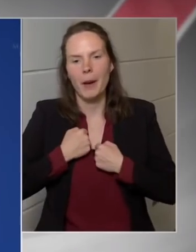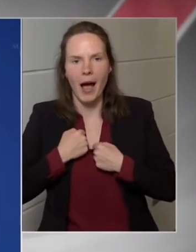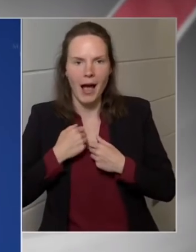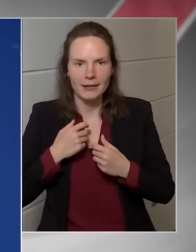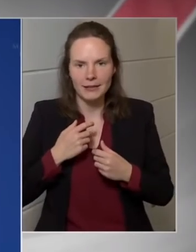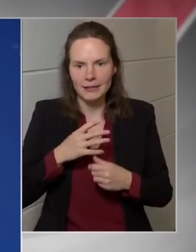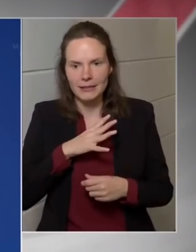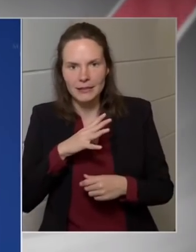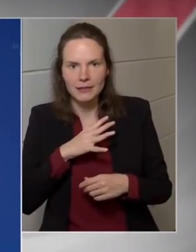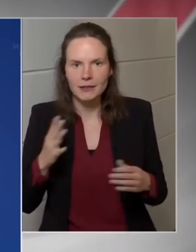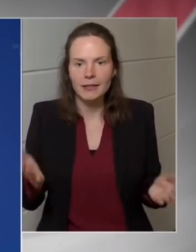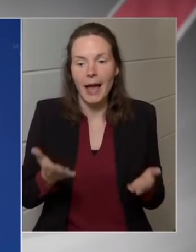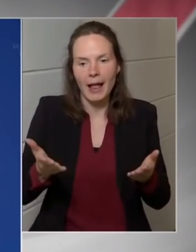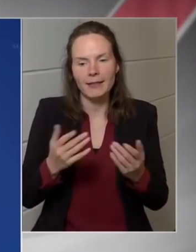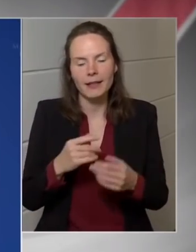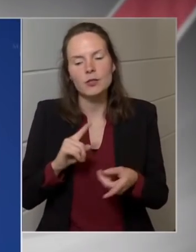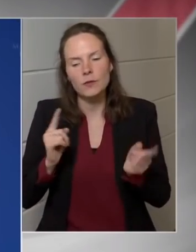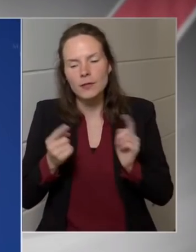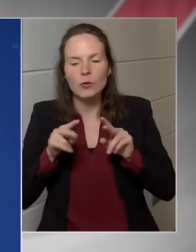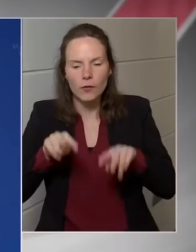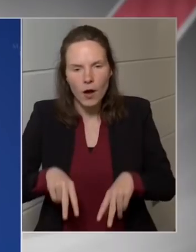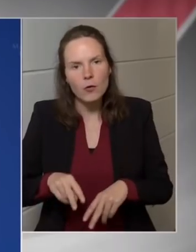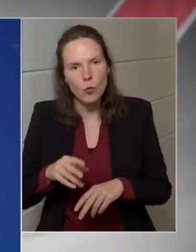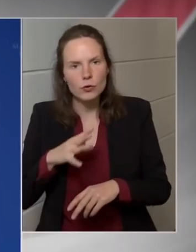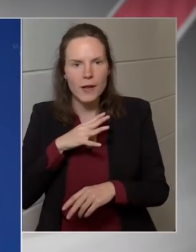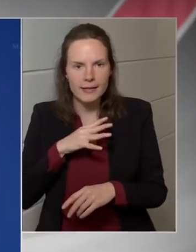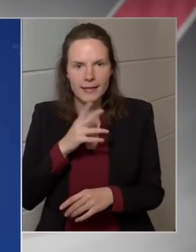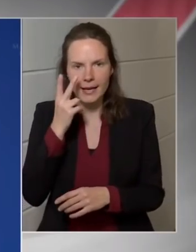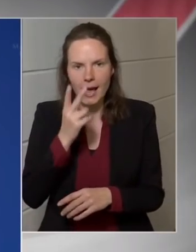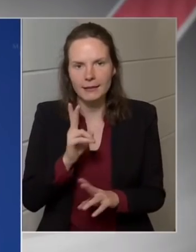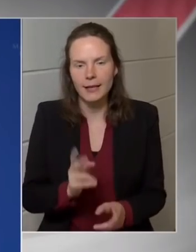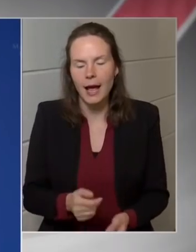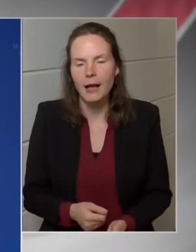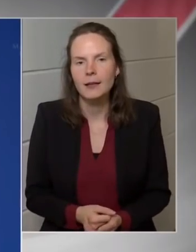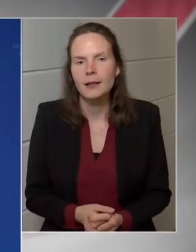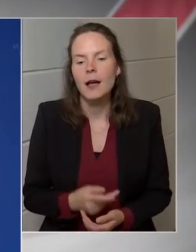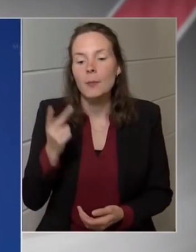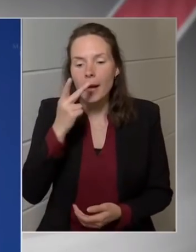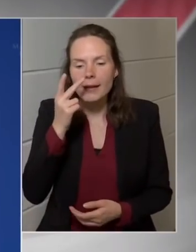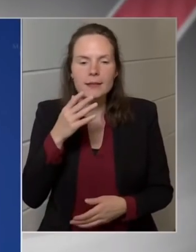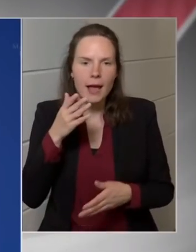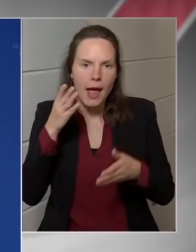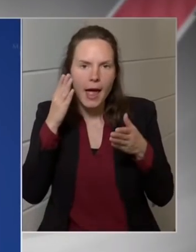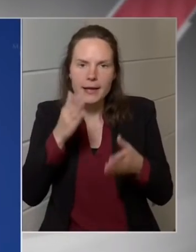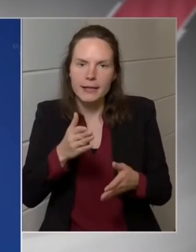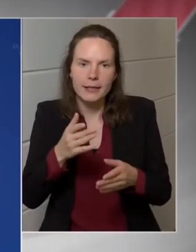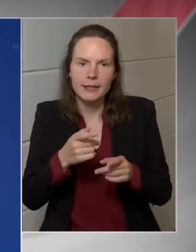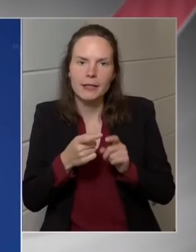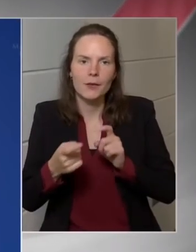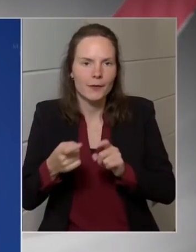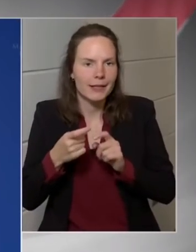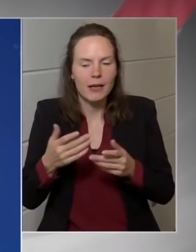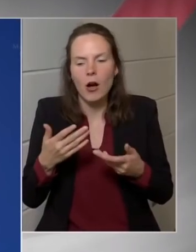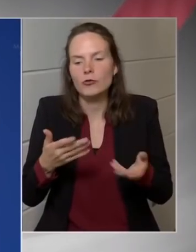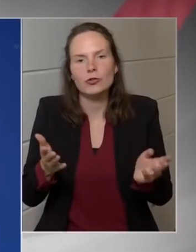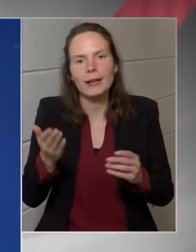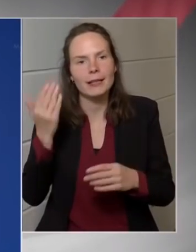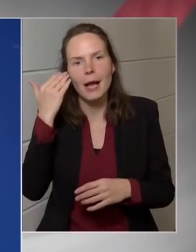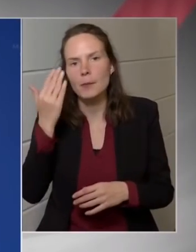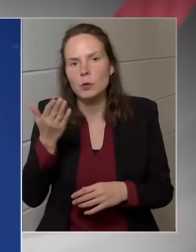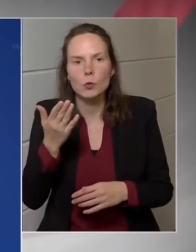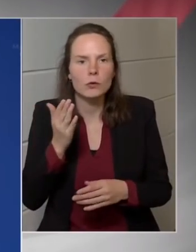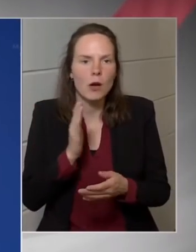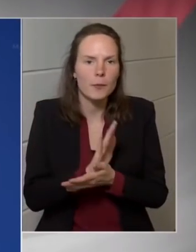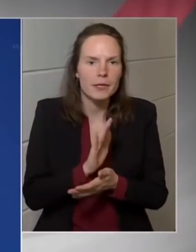valós veszélyekkel. És természetesen az egy hitvita, hiszen senkinek nem tud egyértelmű bizonyítékkal